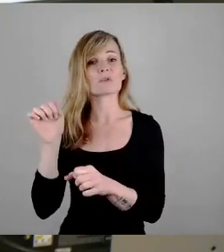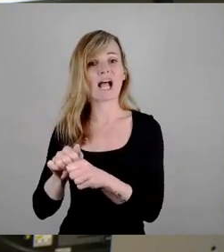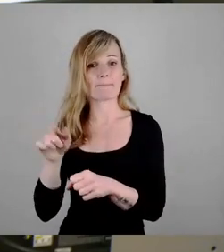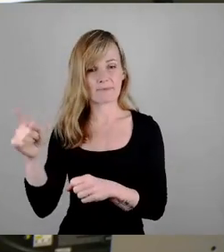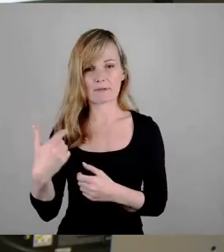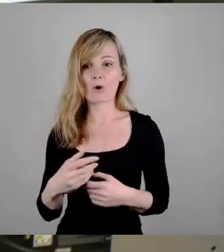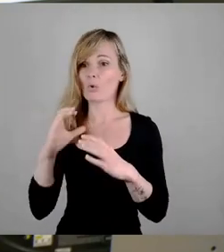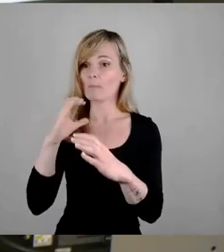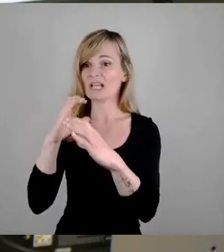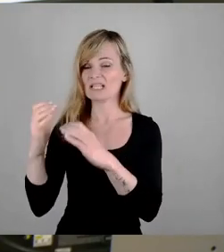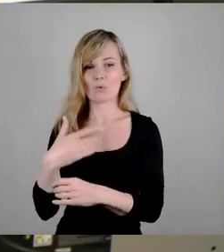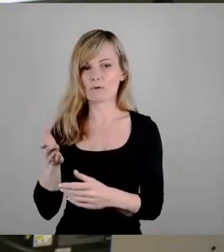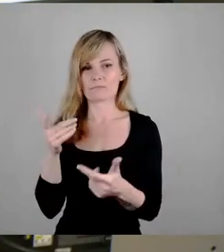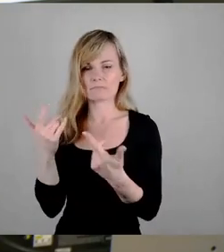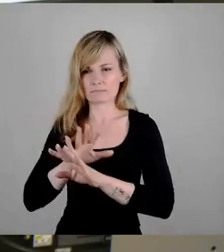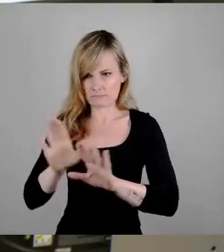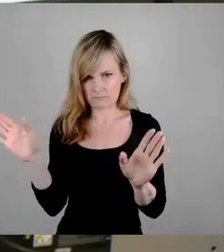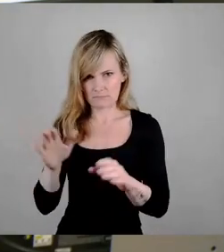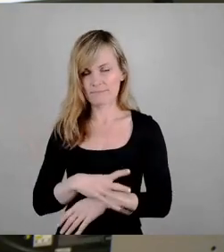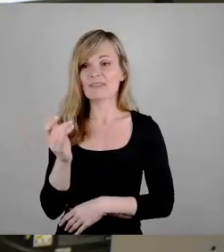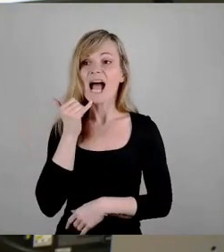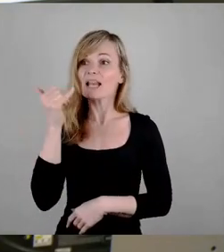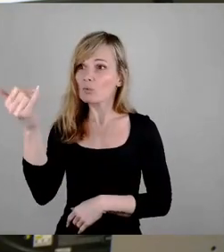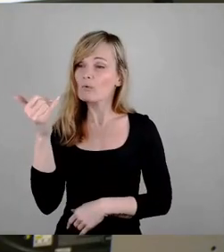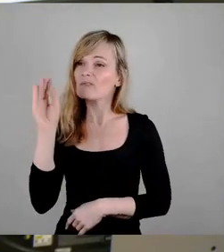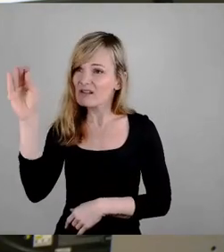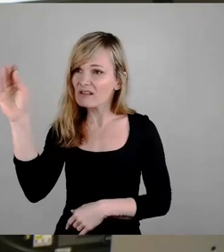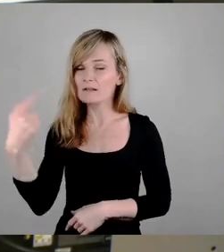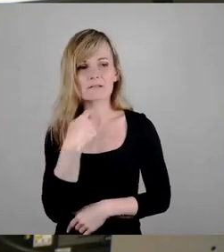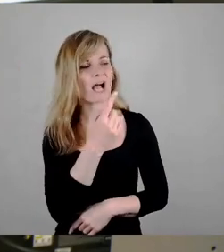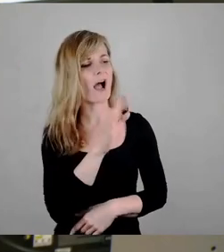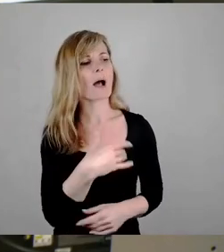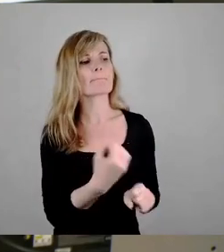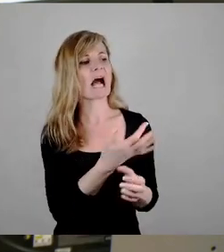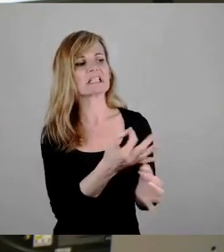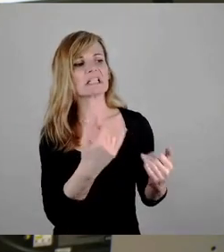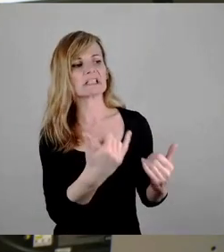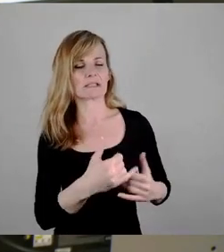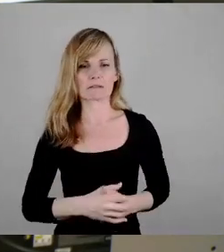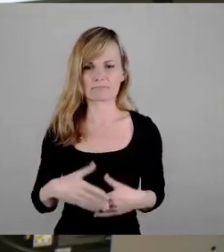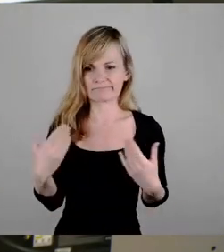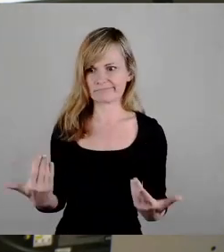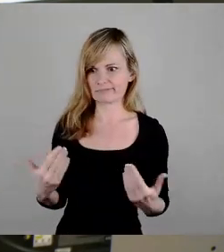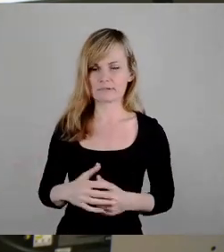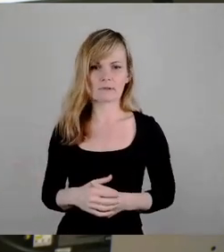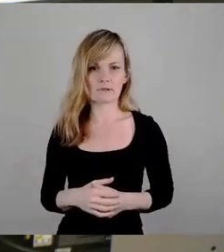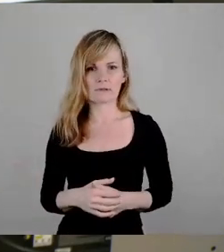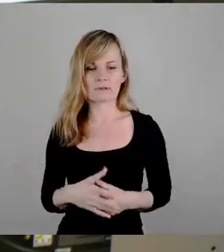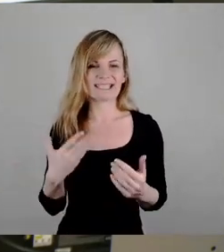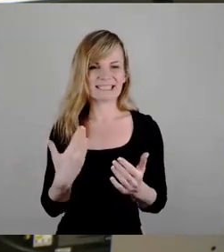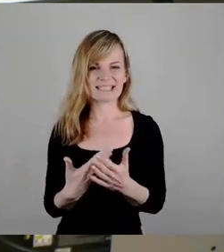Aussage gemacht, da machen sie jetzt nichts. Und da versandet natürlich diese